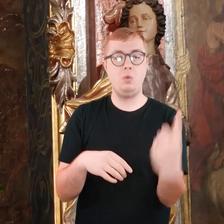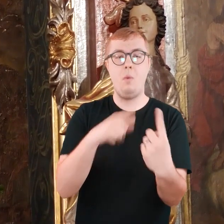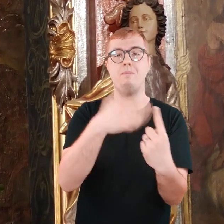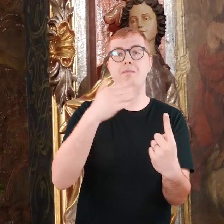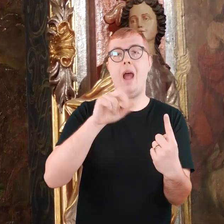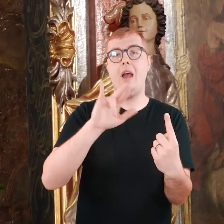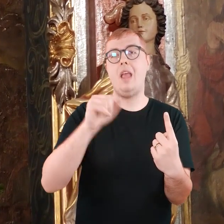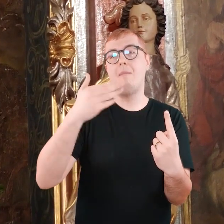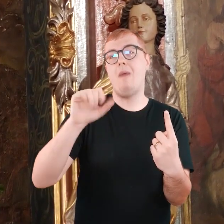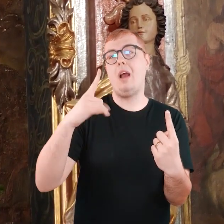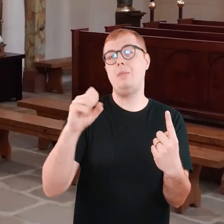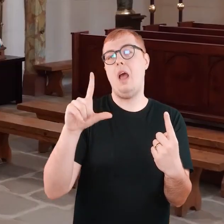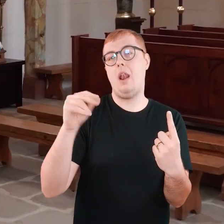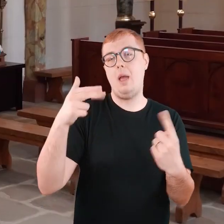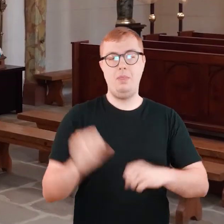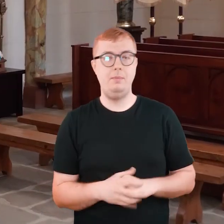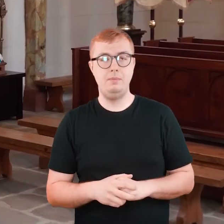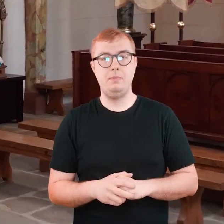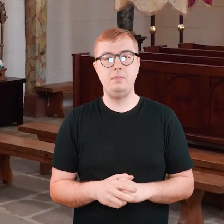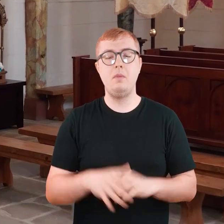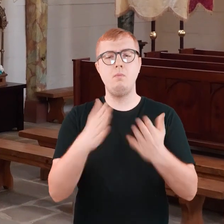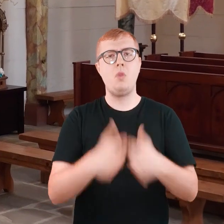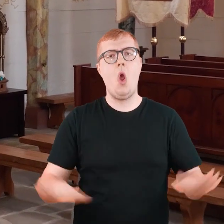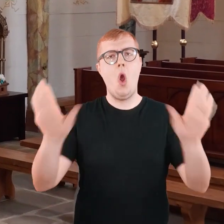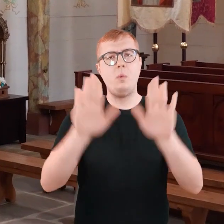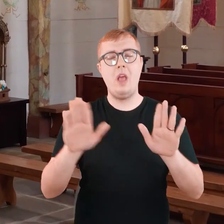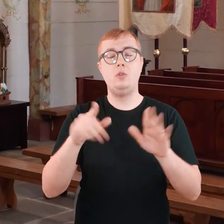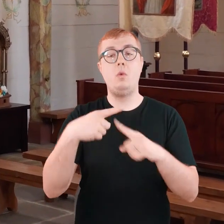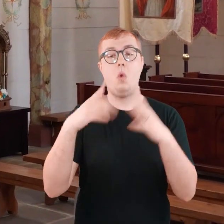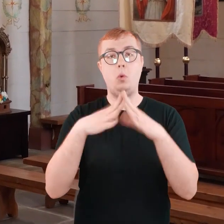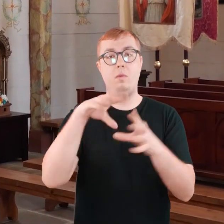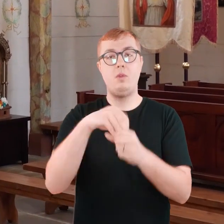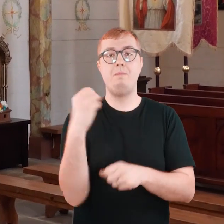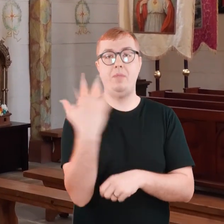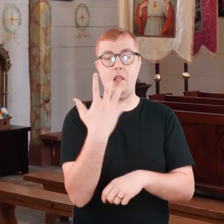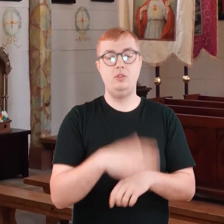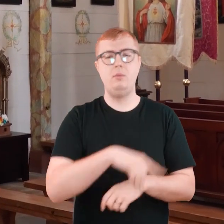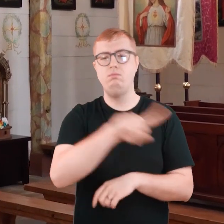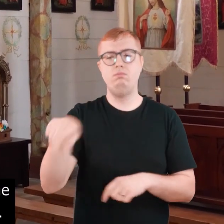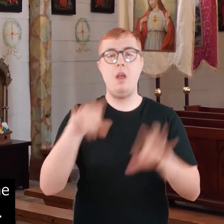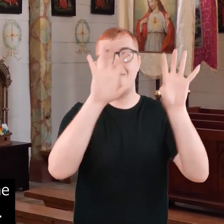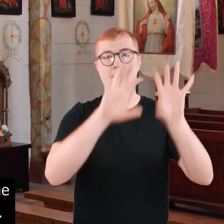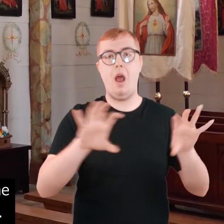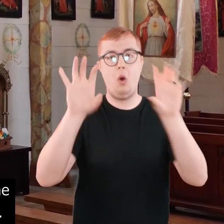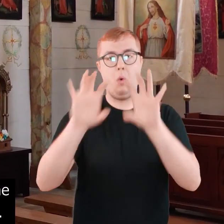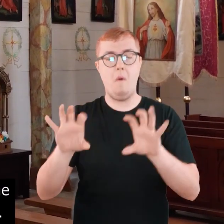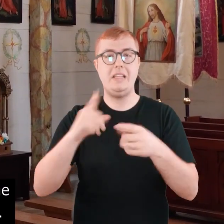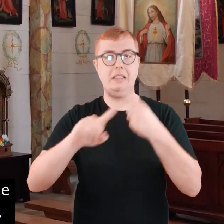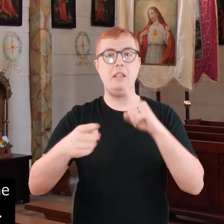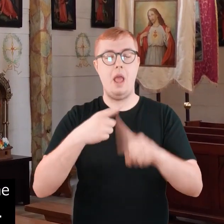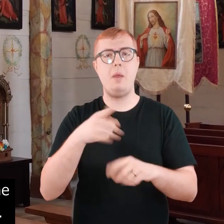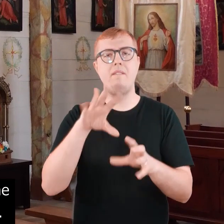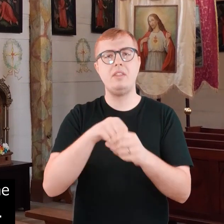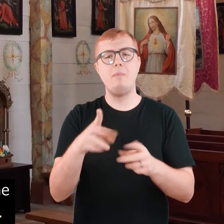stronie święta Maria Magdalena. W sumie w kościele ołtarzy jest pięć i są barokowe, to znaczy, że zostały